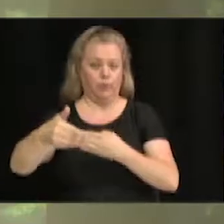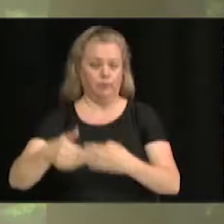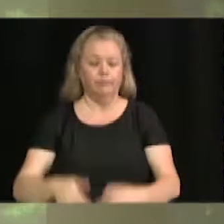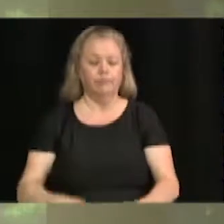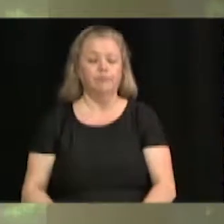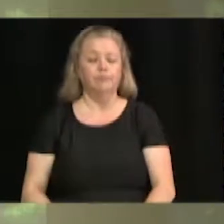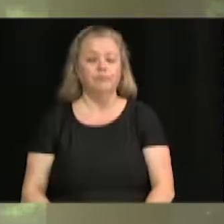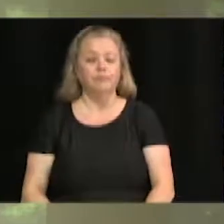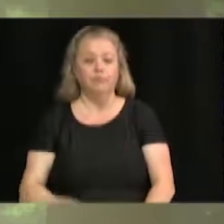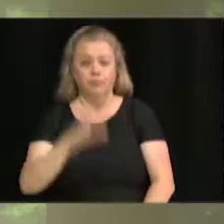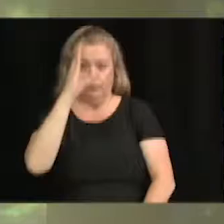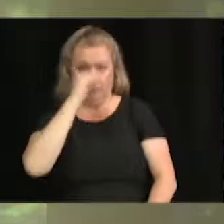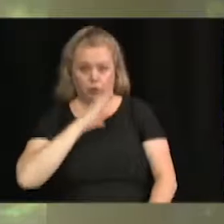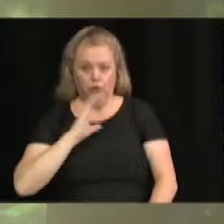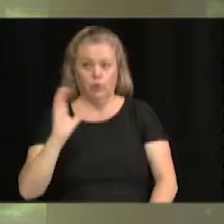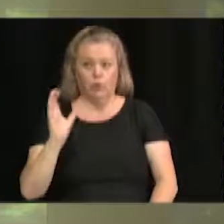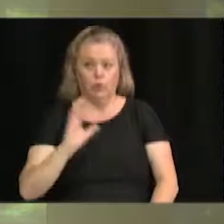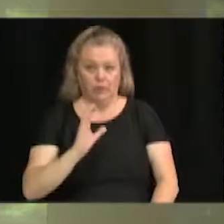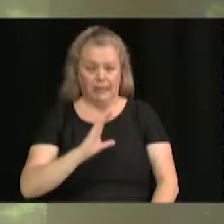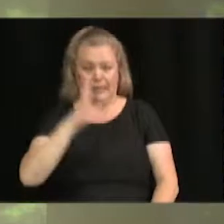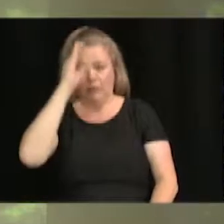M. Côté. M. Poisson.